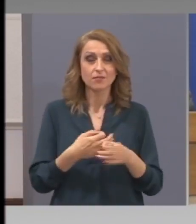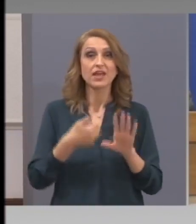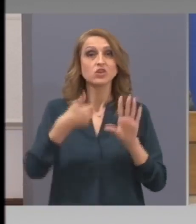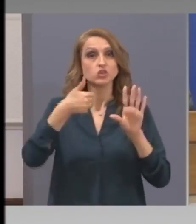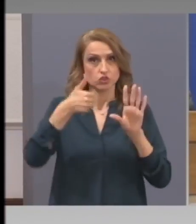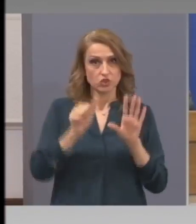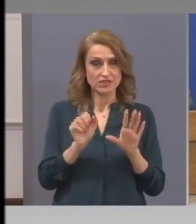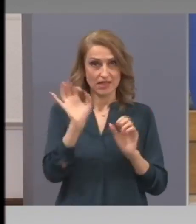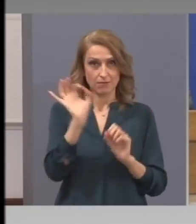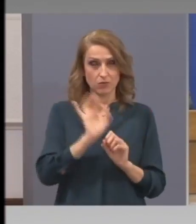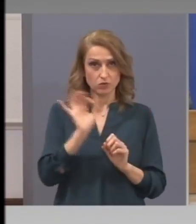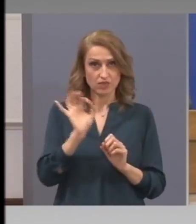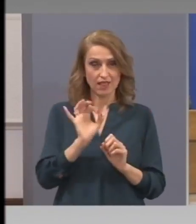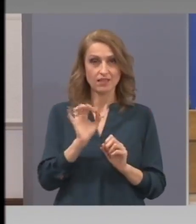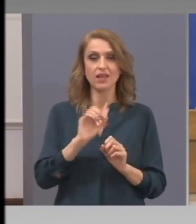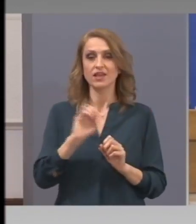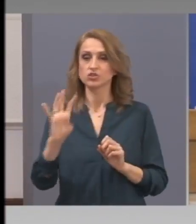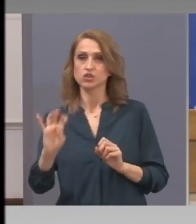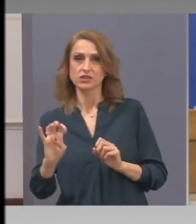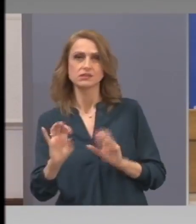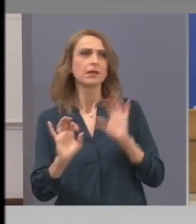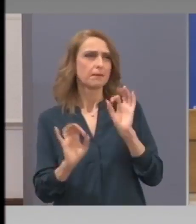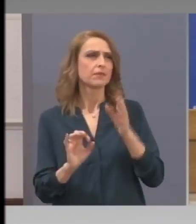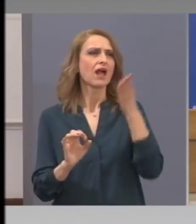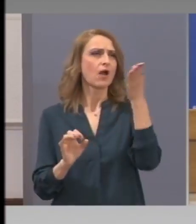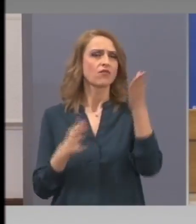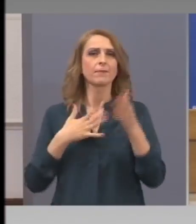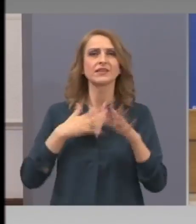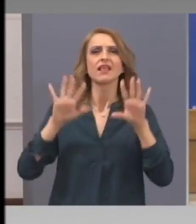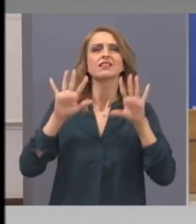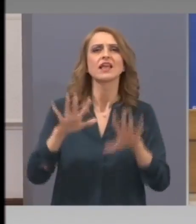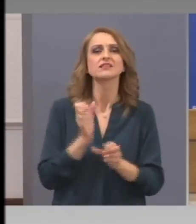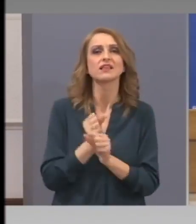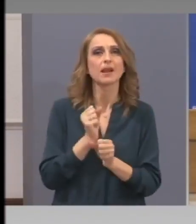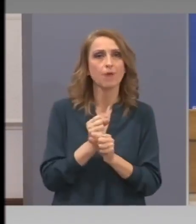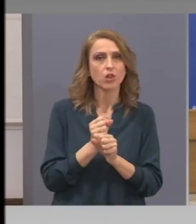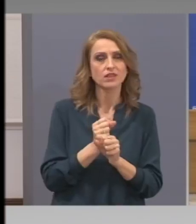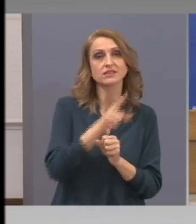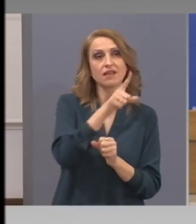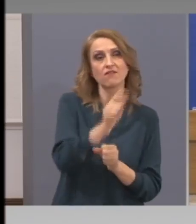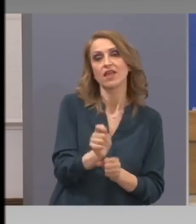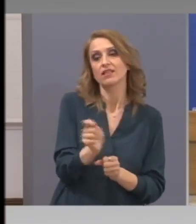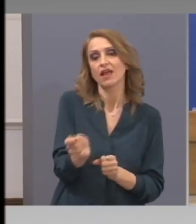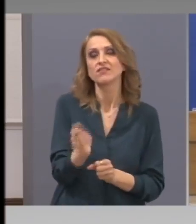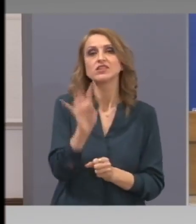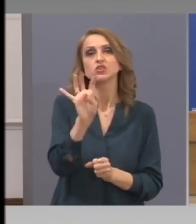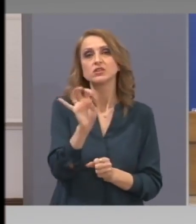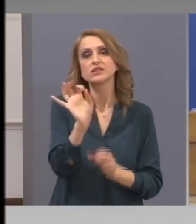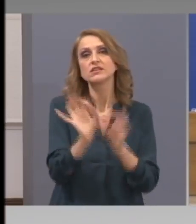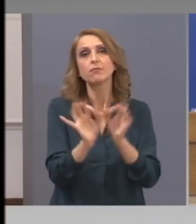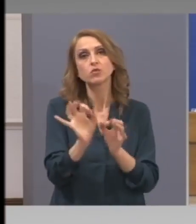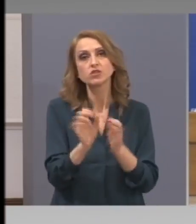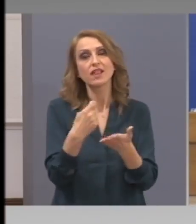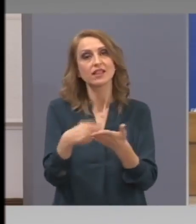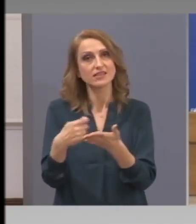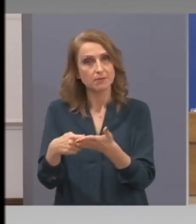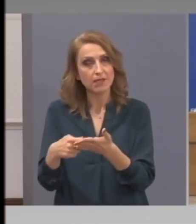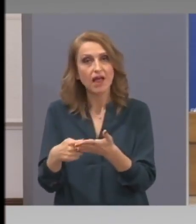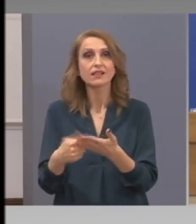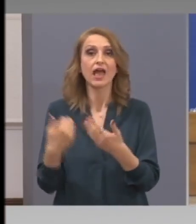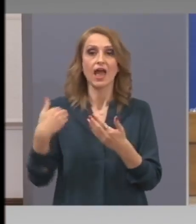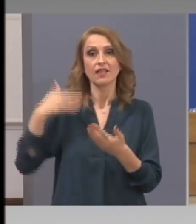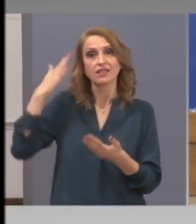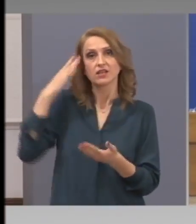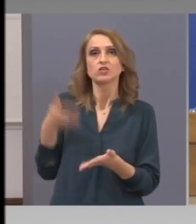на 40 схемата как ще достигнат? Ако имате вие 10 работници, вие плащате 40% от заплатата, 60% плащаме ние. Как ще